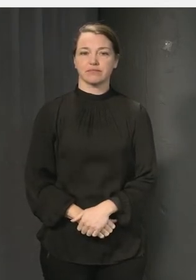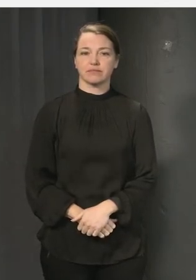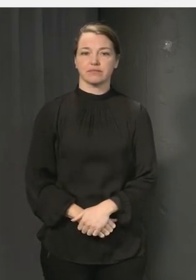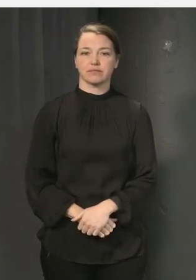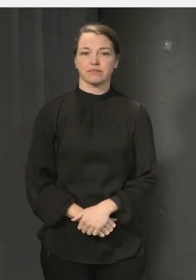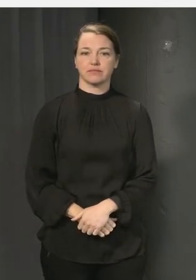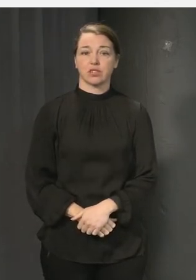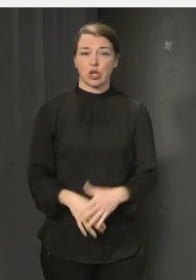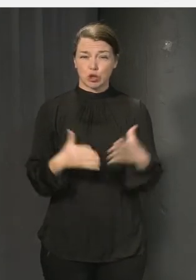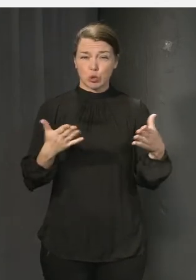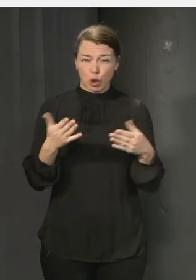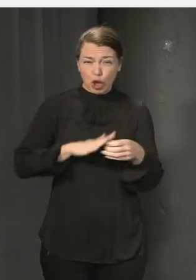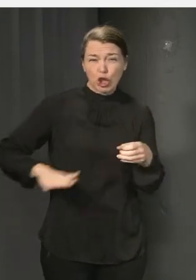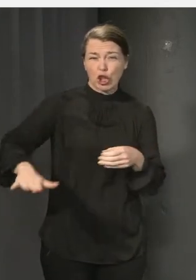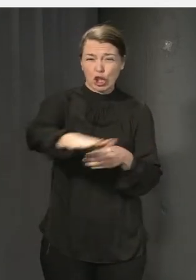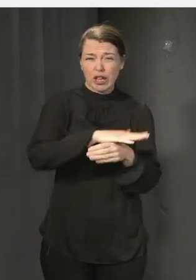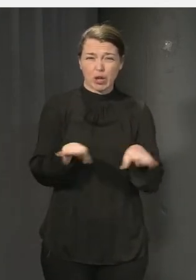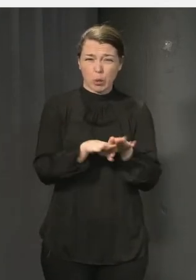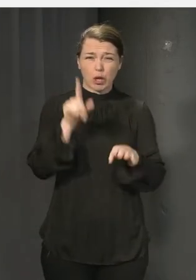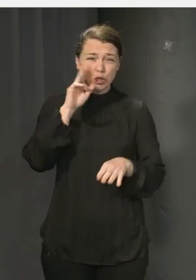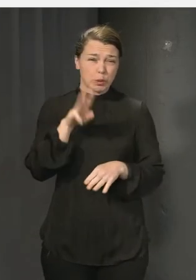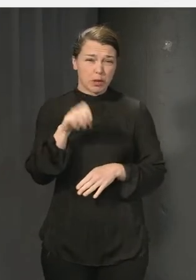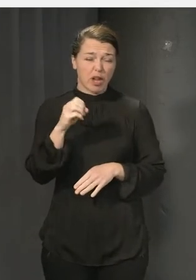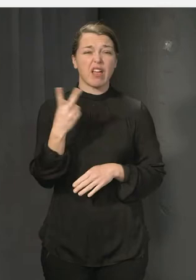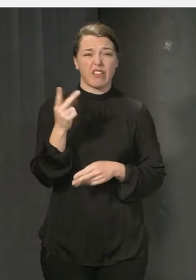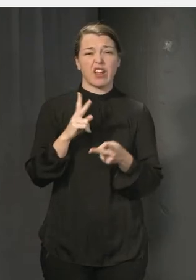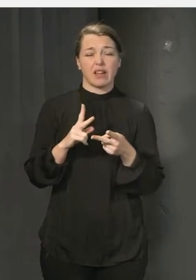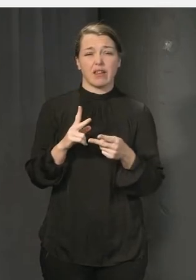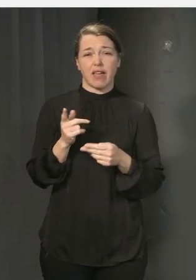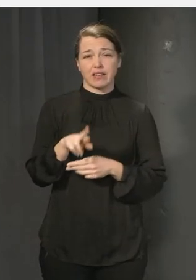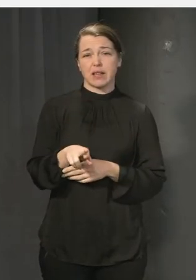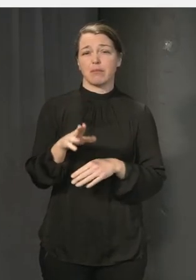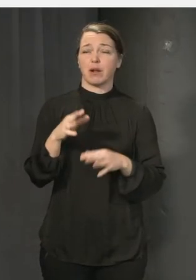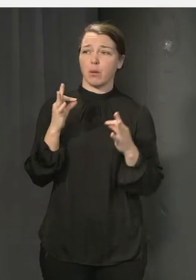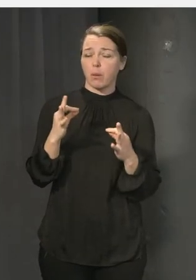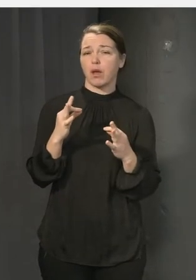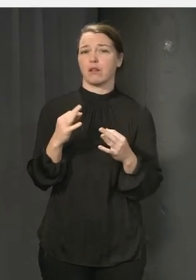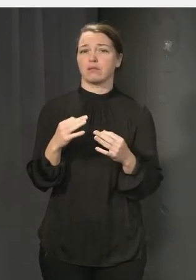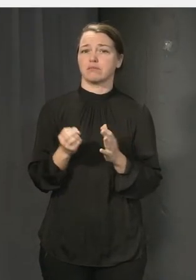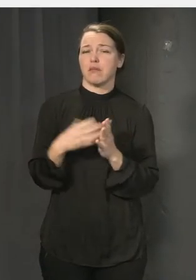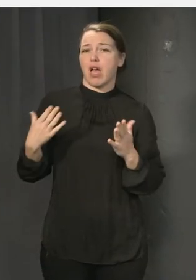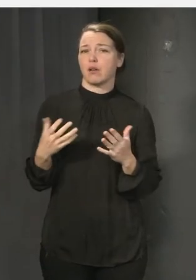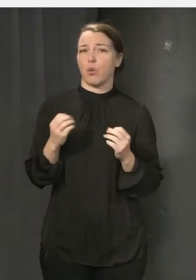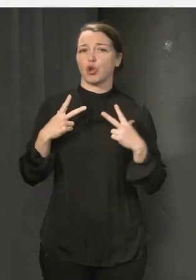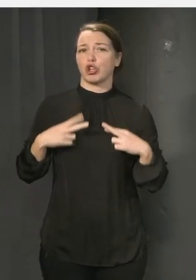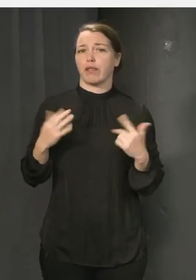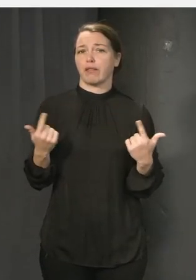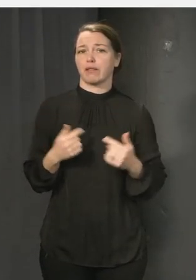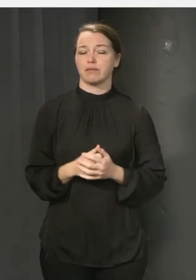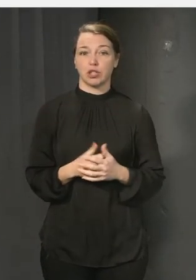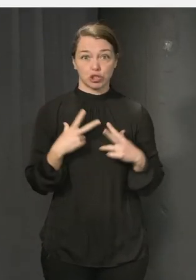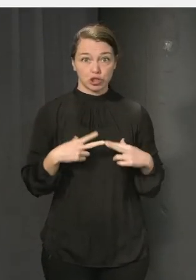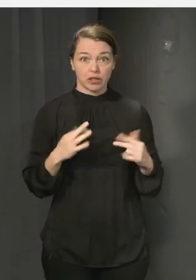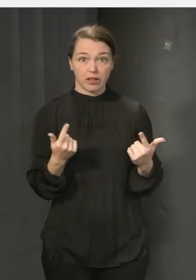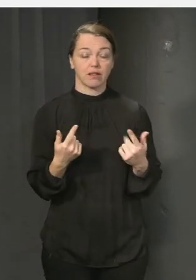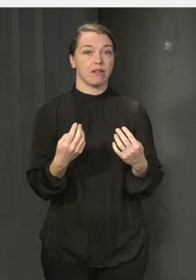Stora uppnöjter och dåliga ljudmiljöer är andra exempel på faktorer som skapar otrygghet. Trygghet betyder jättemycket.